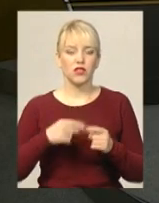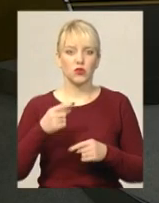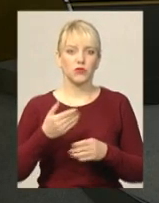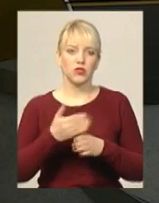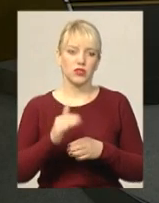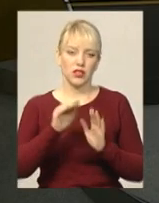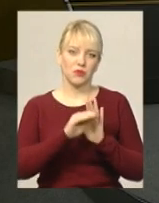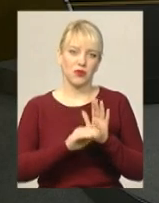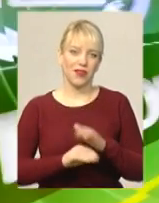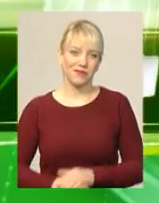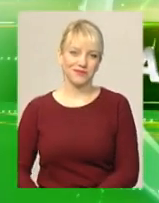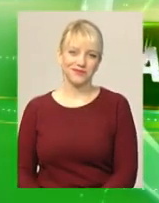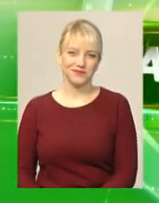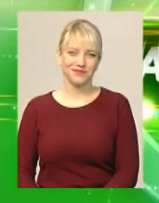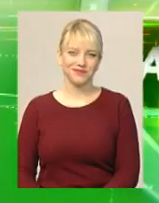частини програми